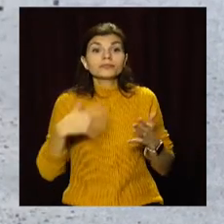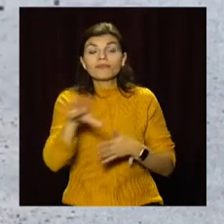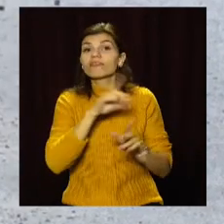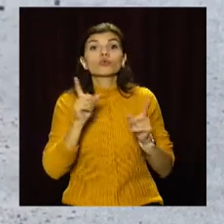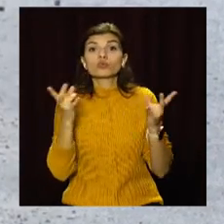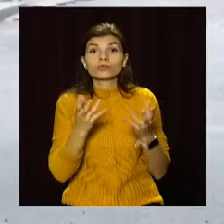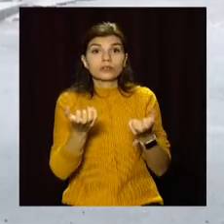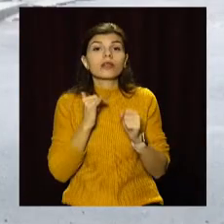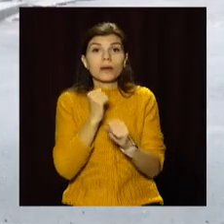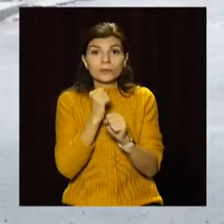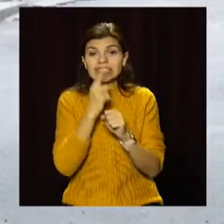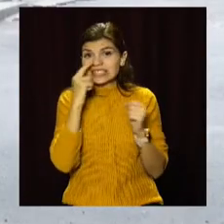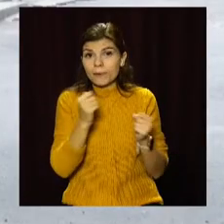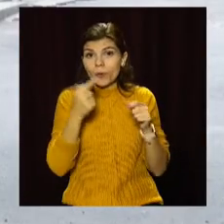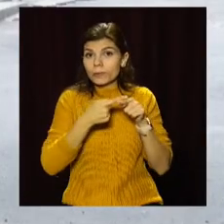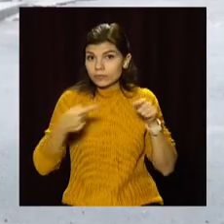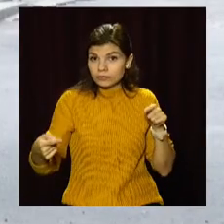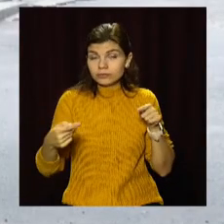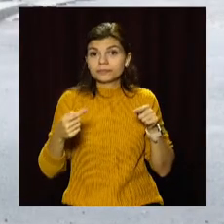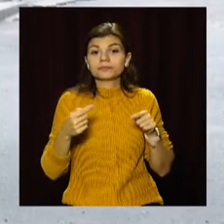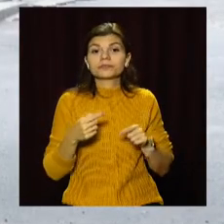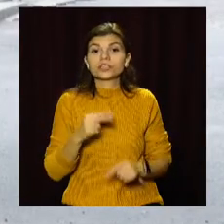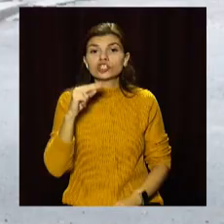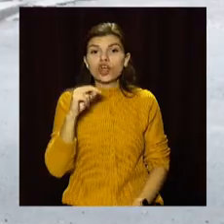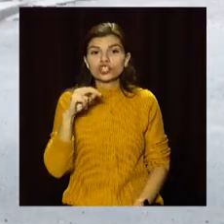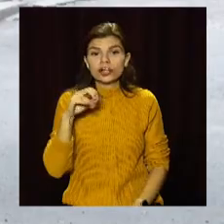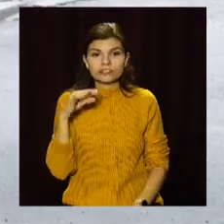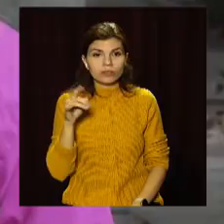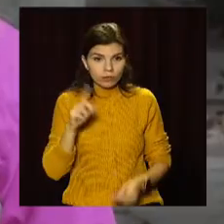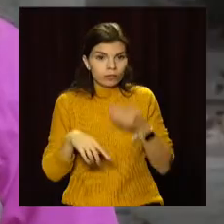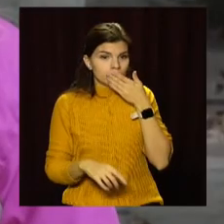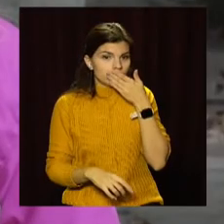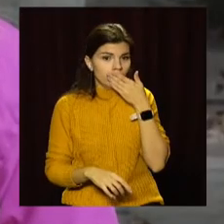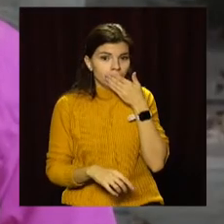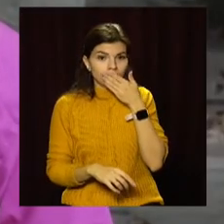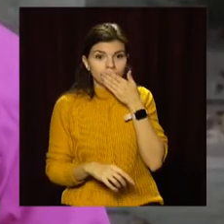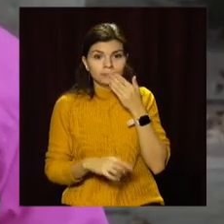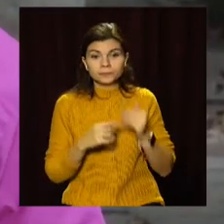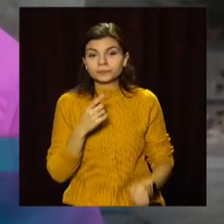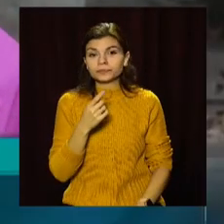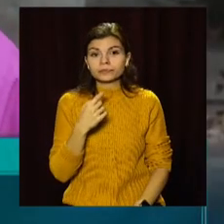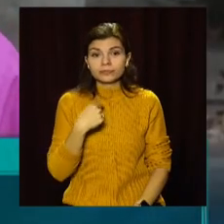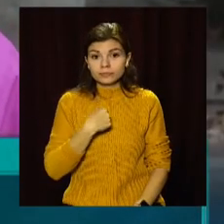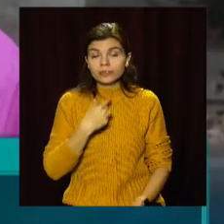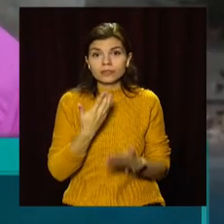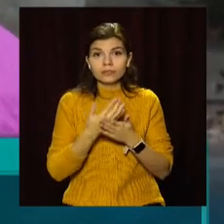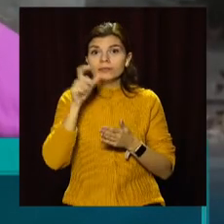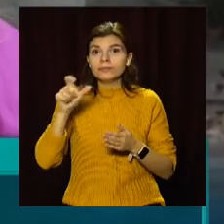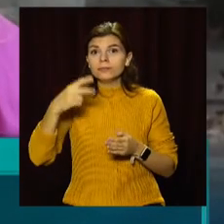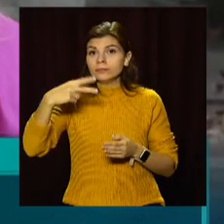отримали все необхідне для роботи в зимовий період, і Чечелівський. У мене в подчиненні 20 людей,